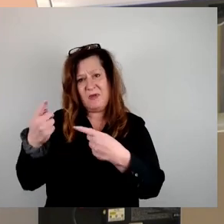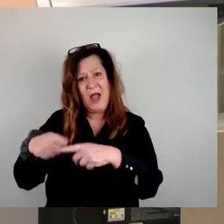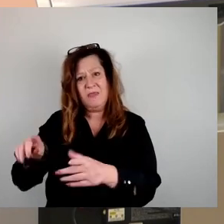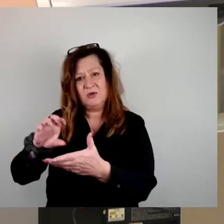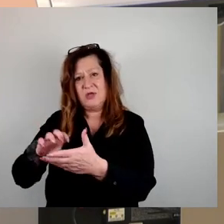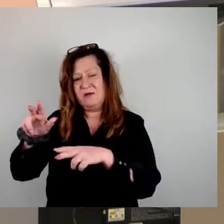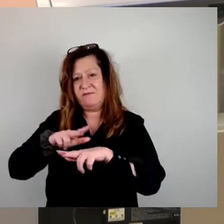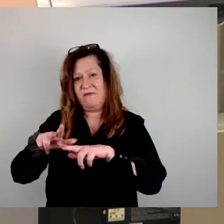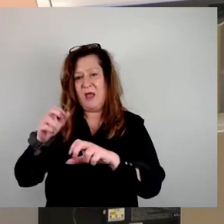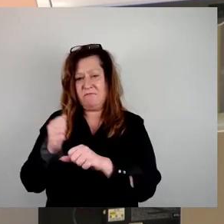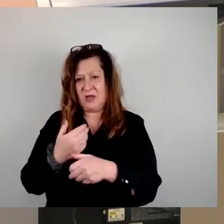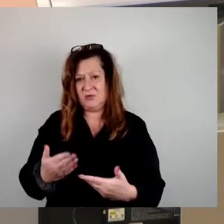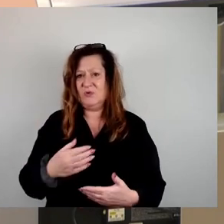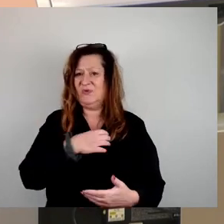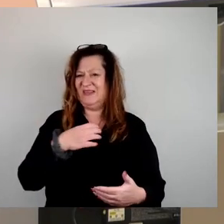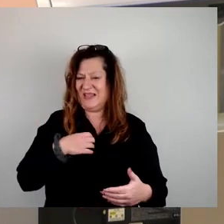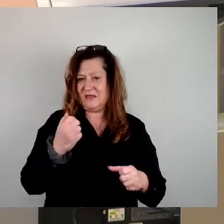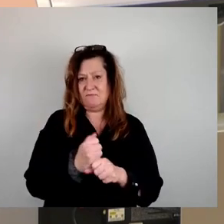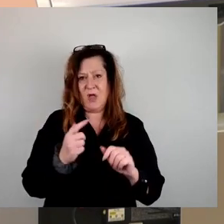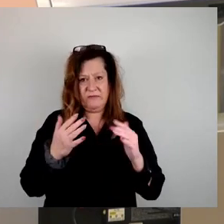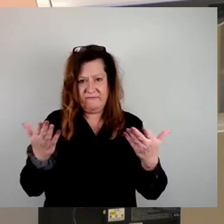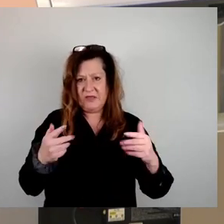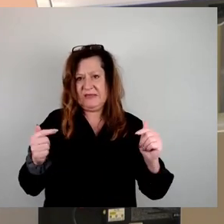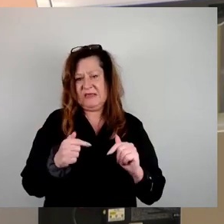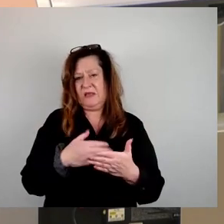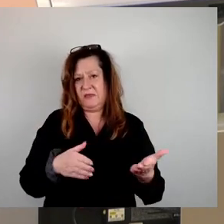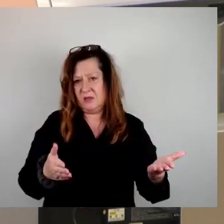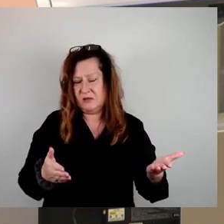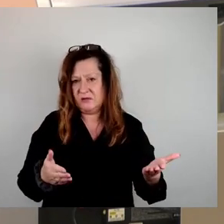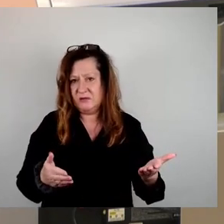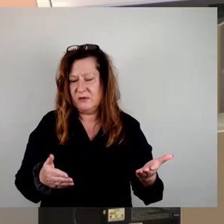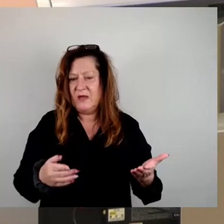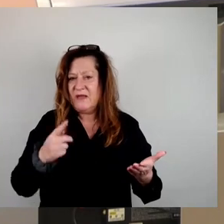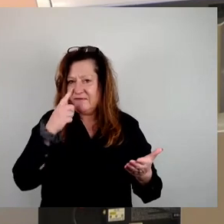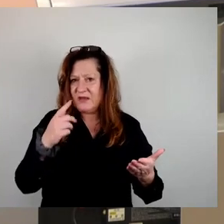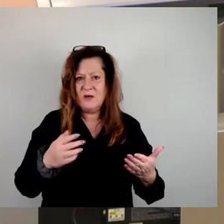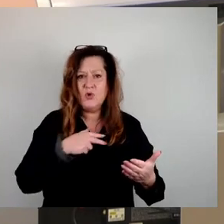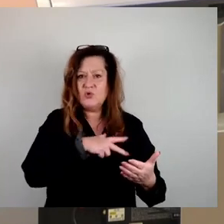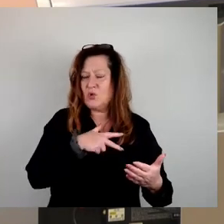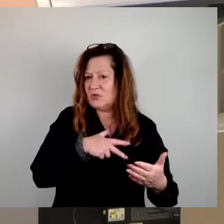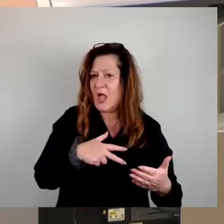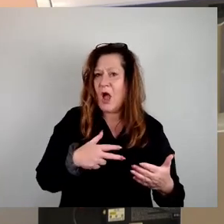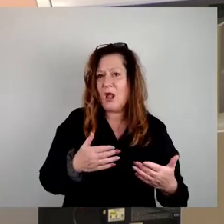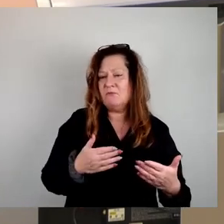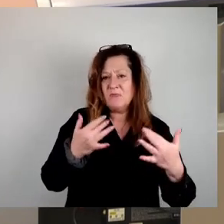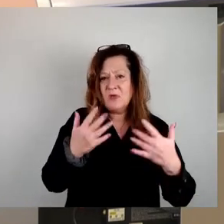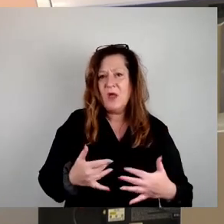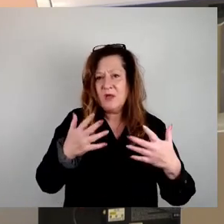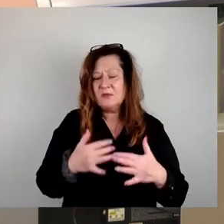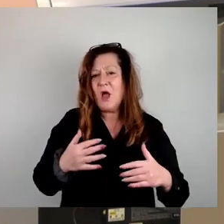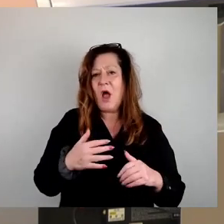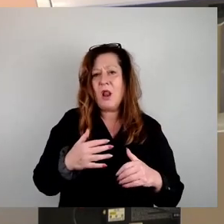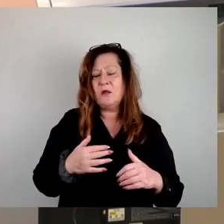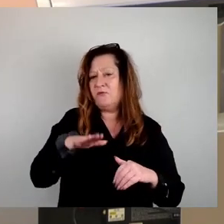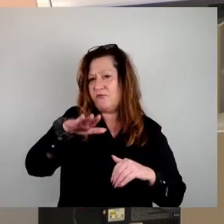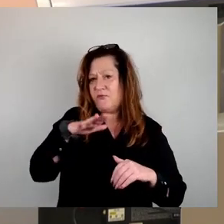Gegenteil. Wenn Milieuschutzgebiete nicht ausgeweitet werden, wenn die Sozialbauquote auf 15 Prozent gekürzt wird und wenn